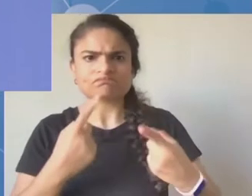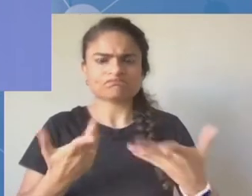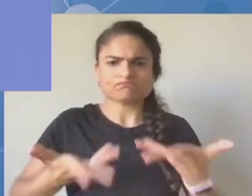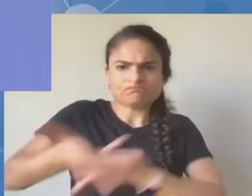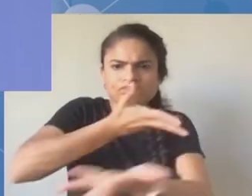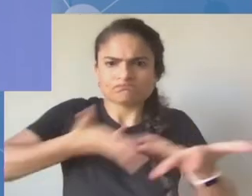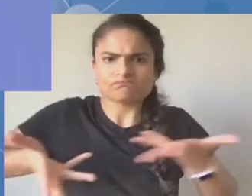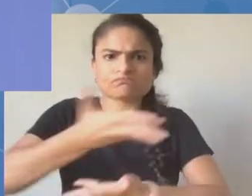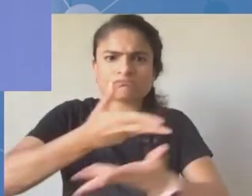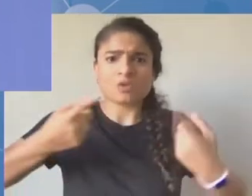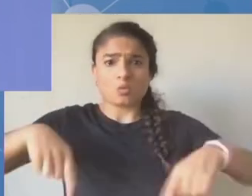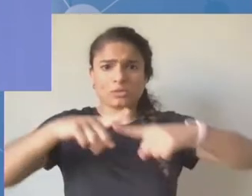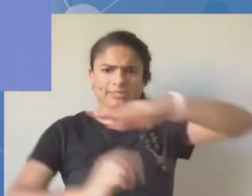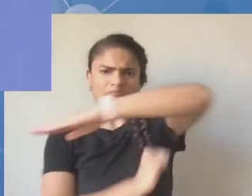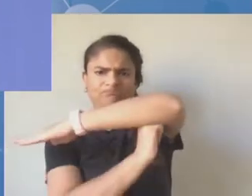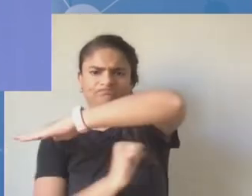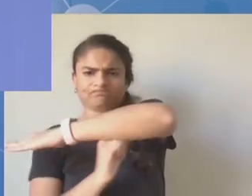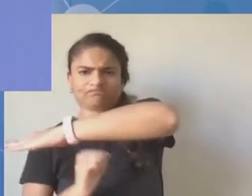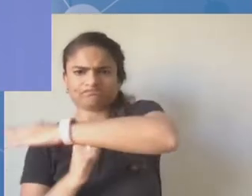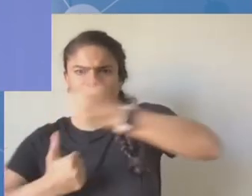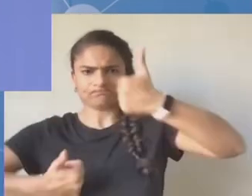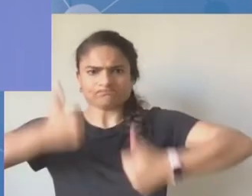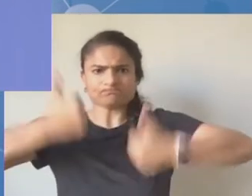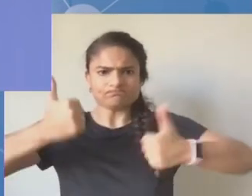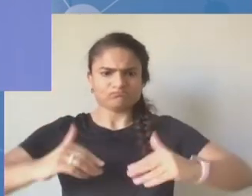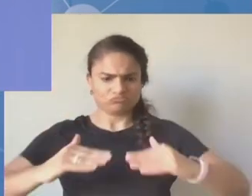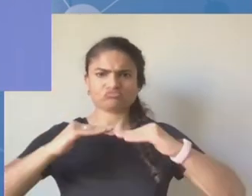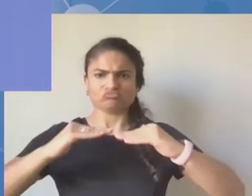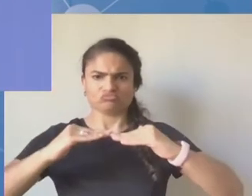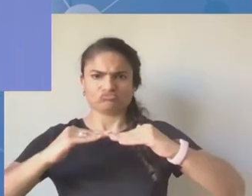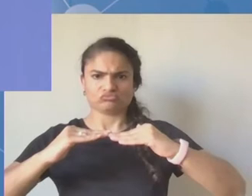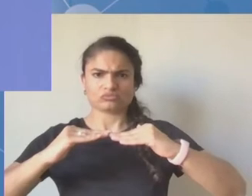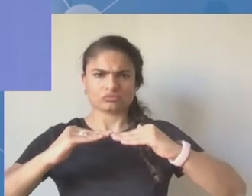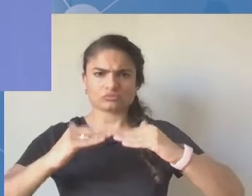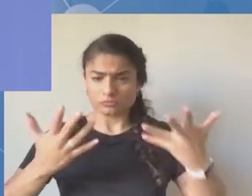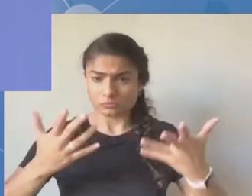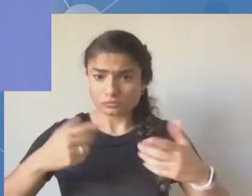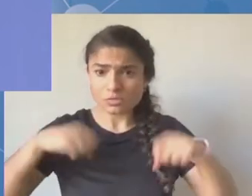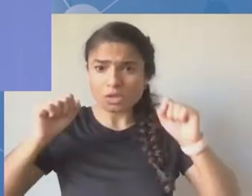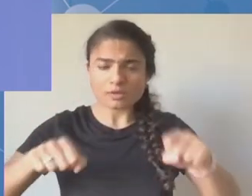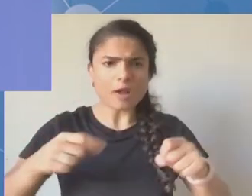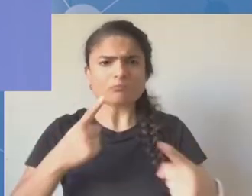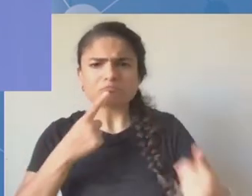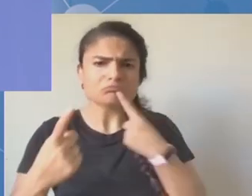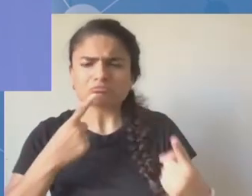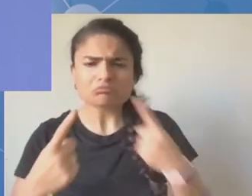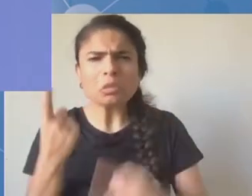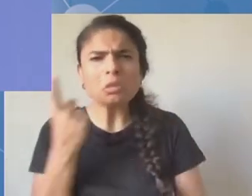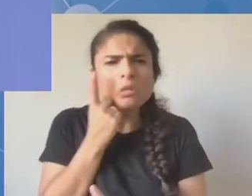forum działające w modelu oddolnym. Możemy o tym rozmawiać, ale starajmy się także